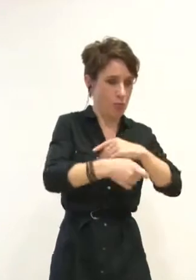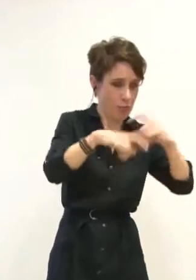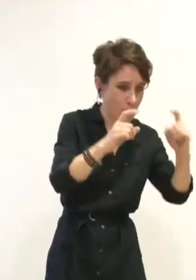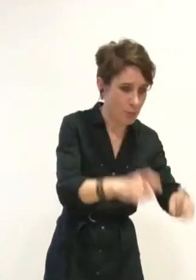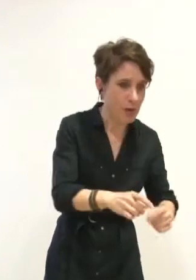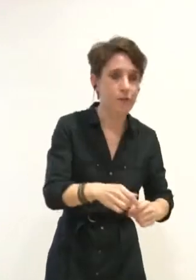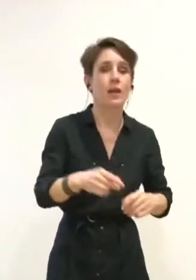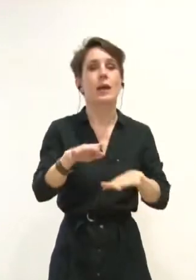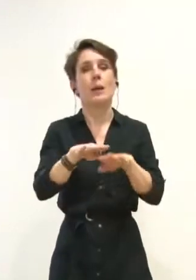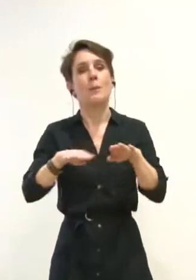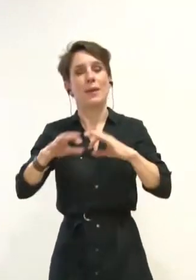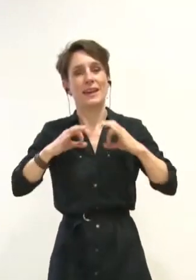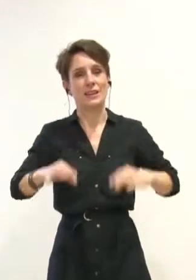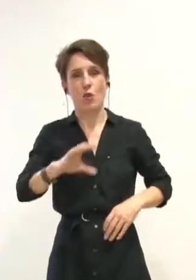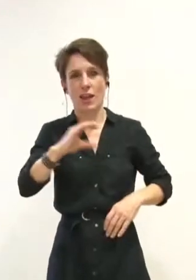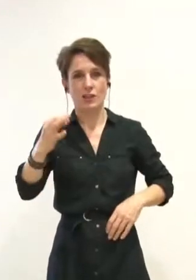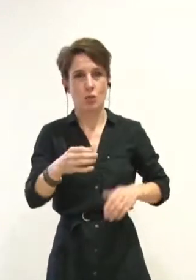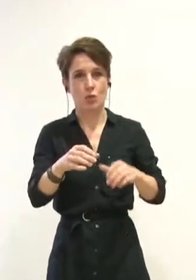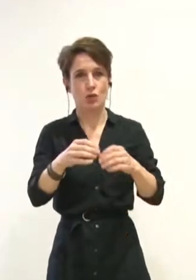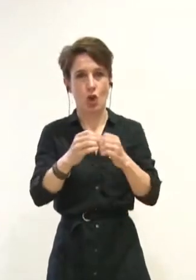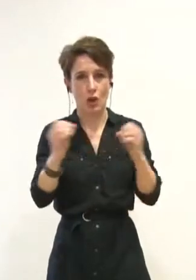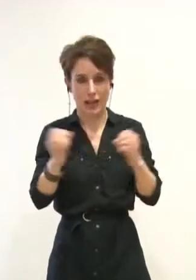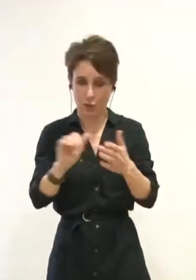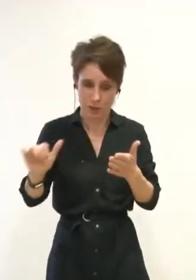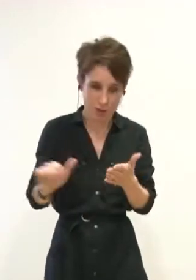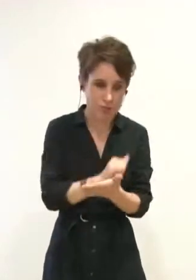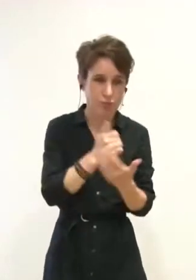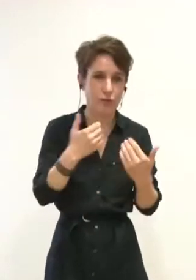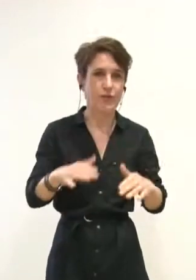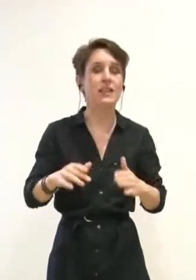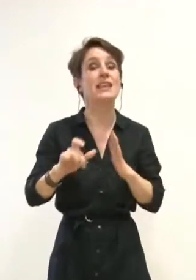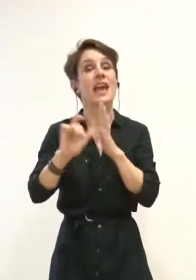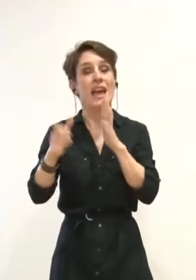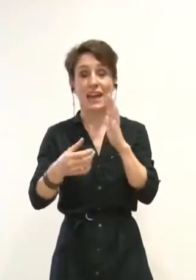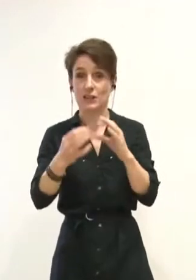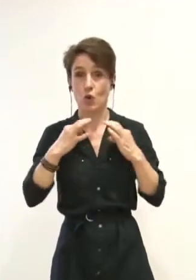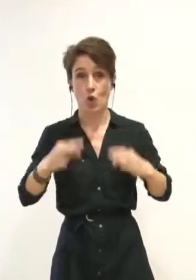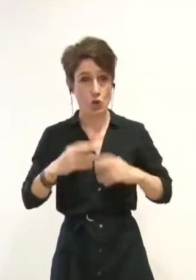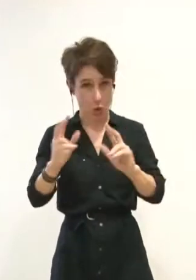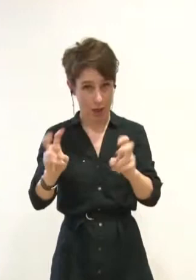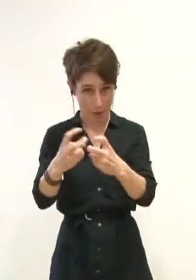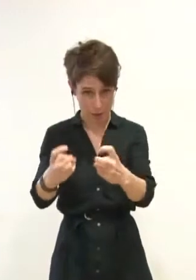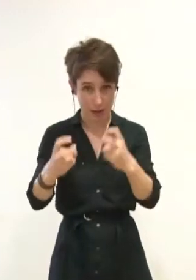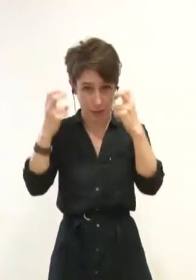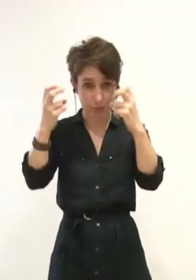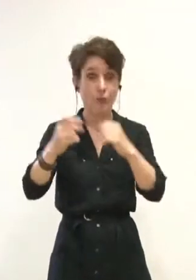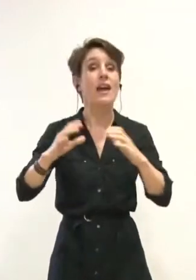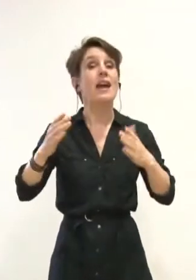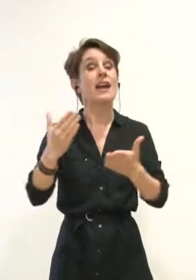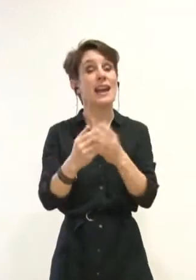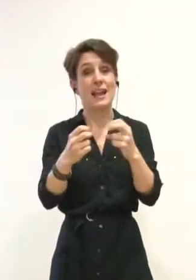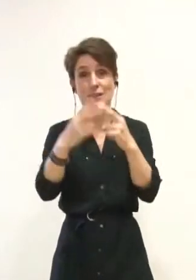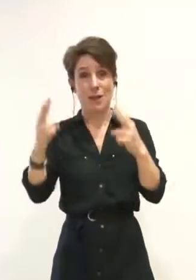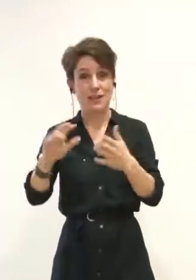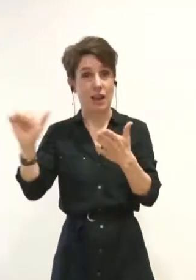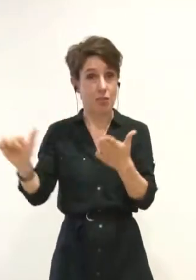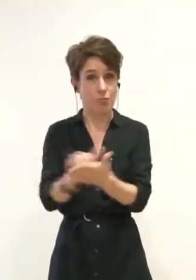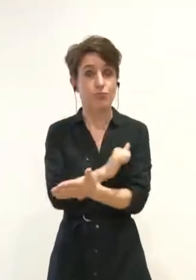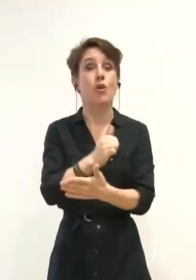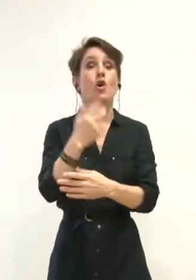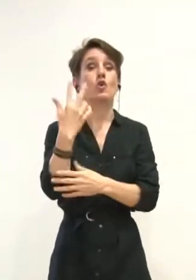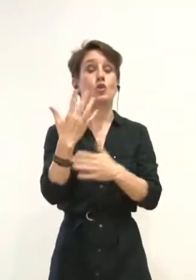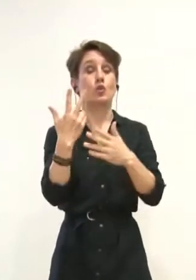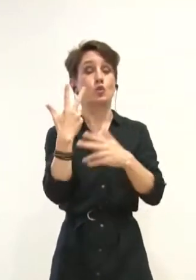périscolaire 100% gratuit, augmentation des tarifs de la restauration scolaire, abandon des classes passerelles, fermeture des trois bibliothèques de